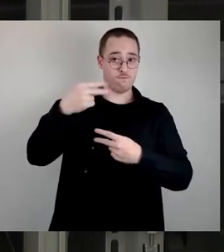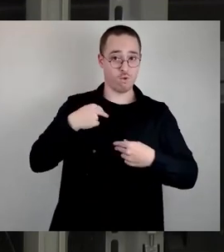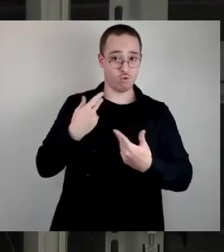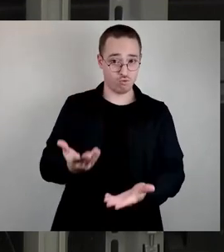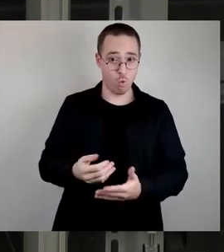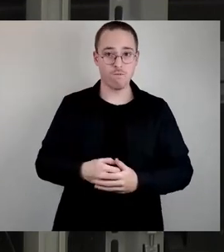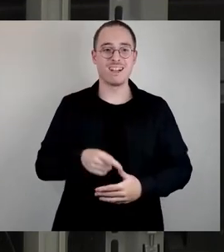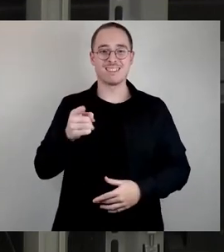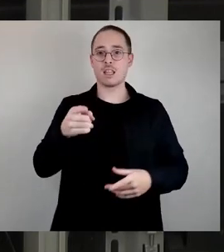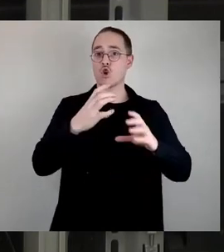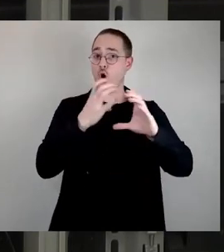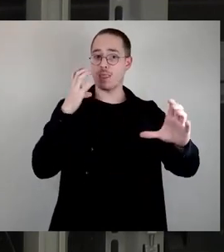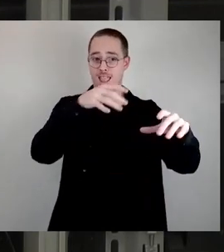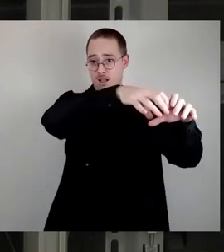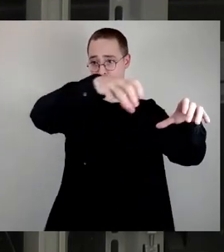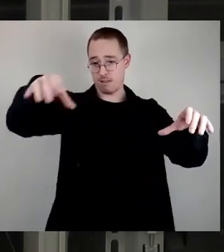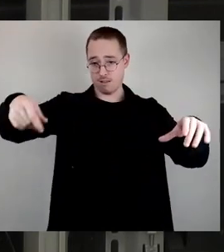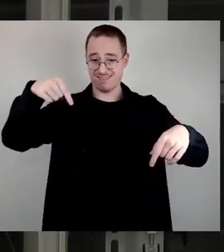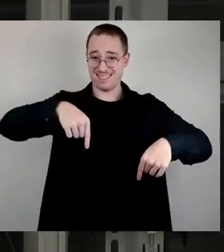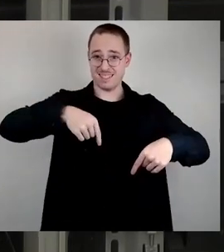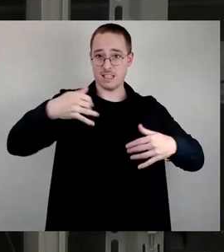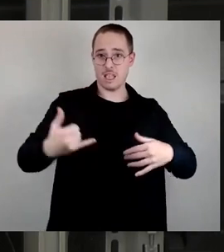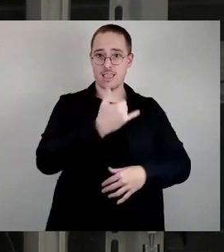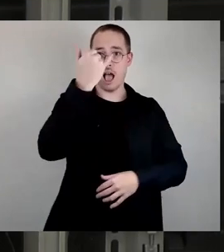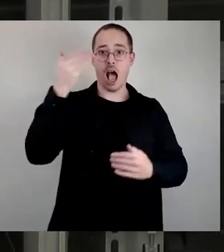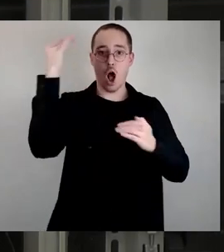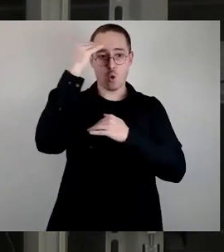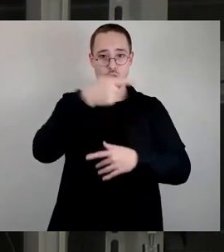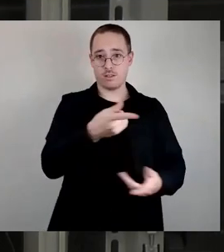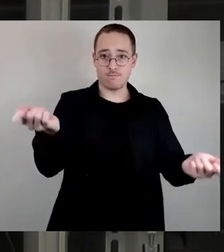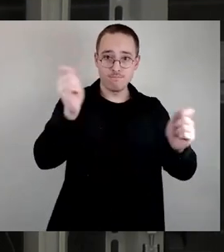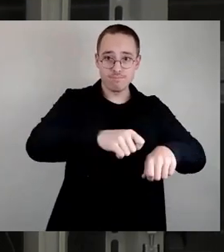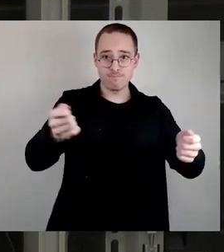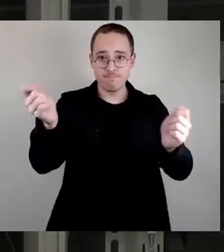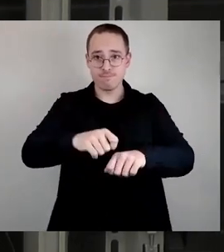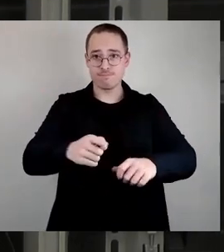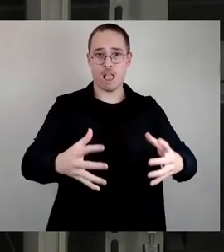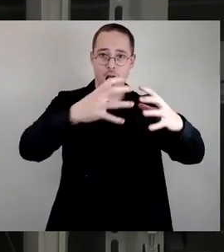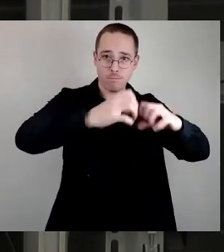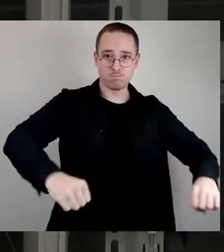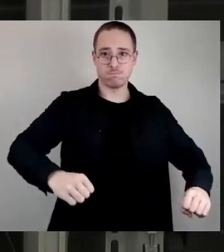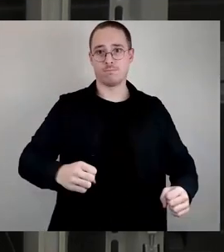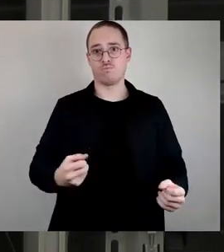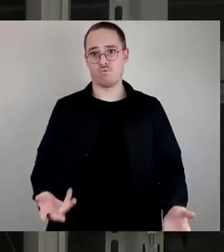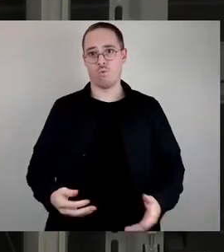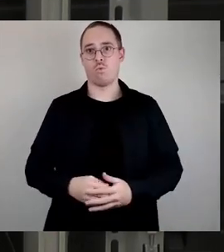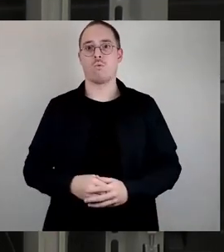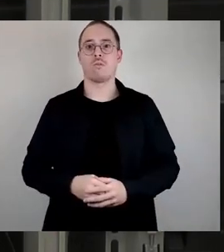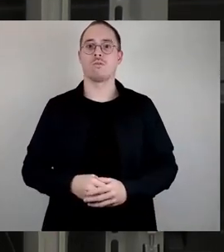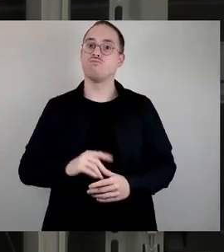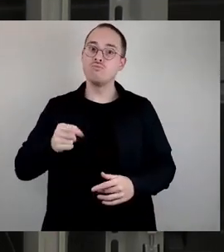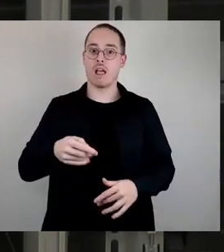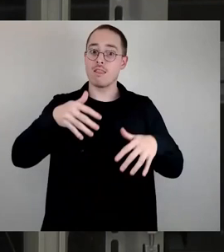24, im August. Das Problem wird dadurch eben noch zugespitzt, dann sind keine Kapazitäten da.